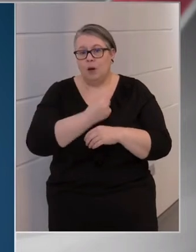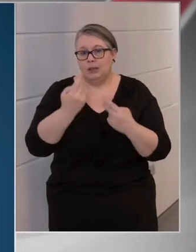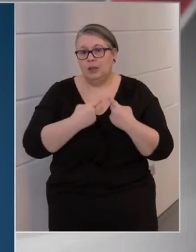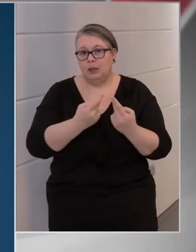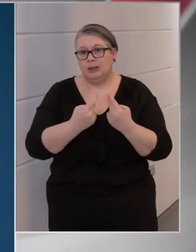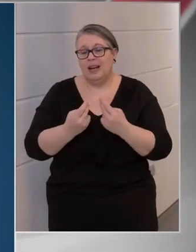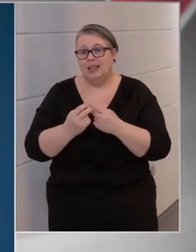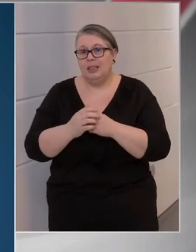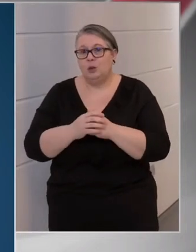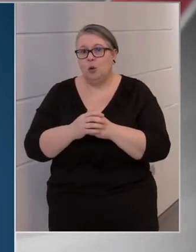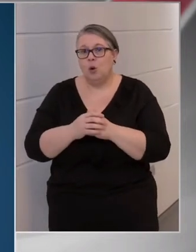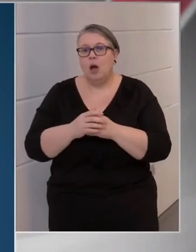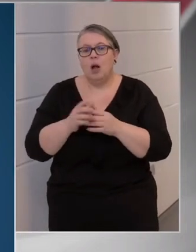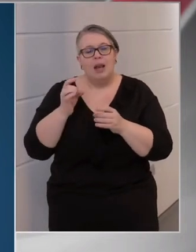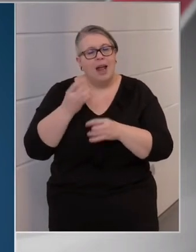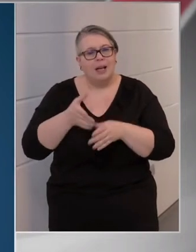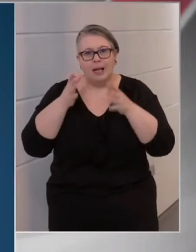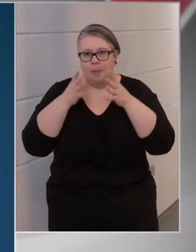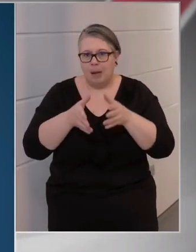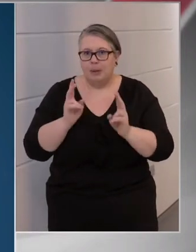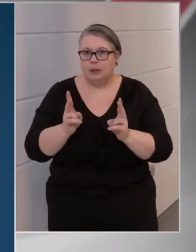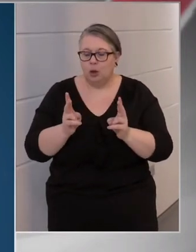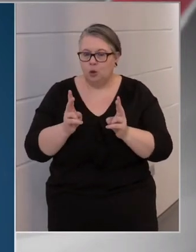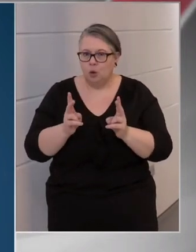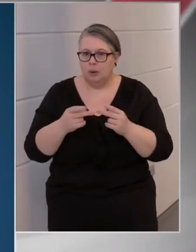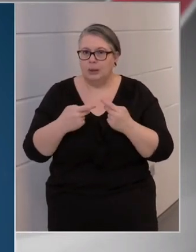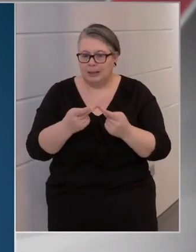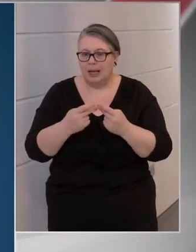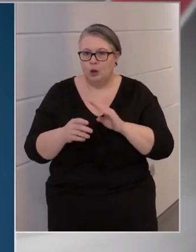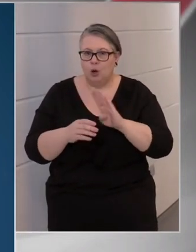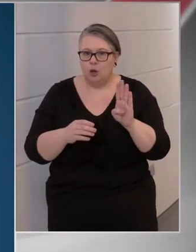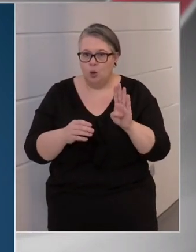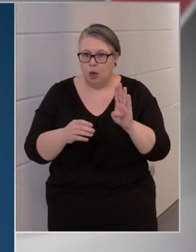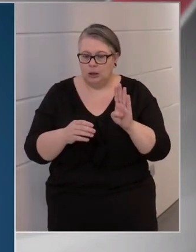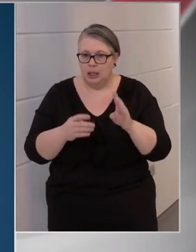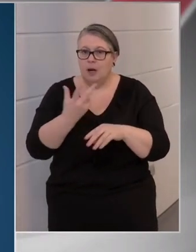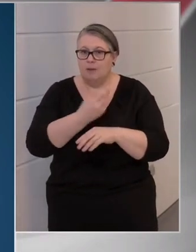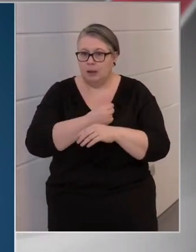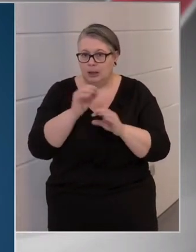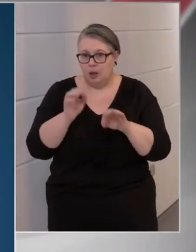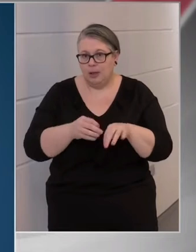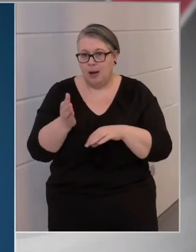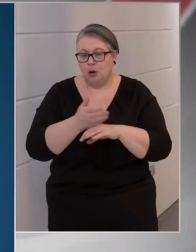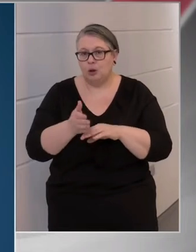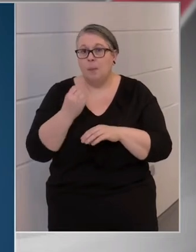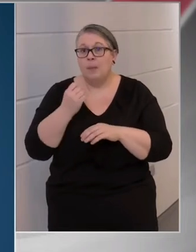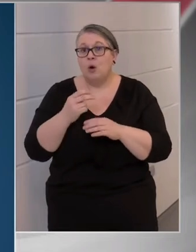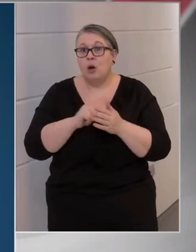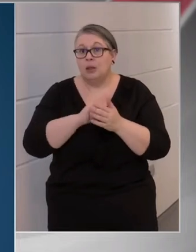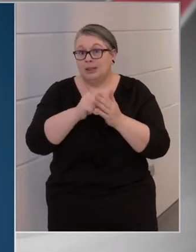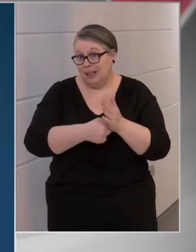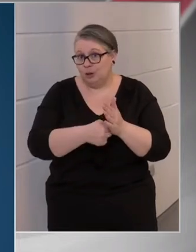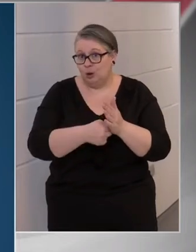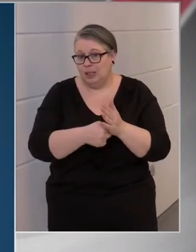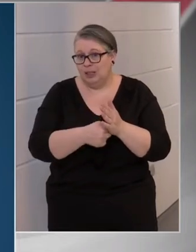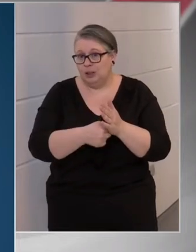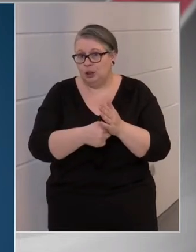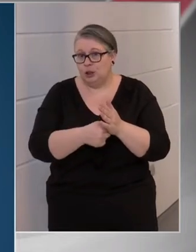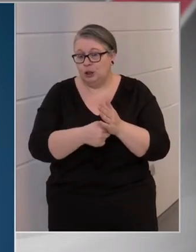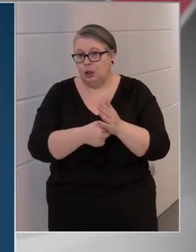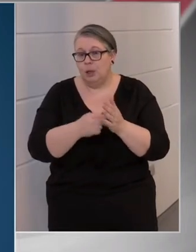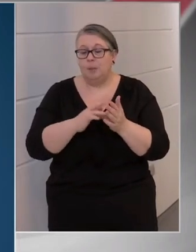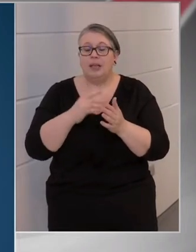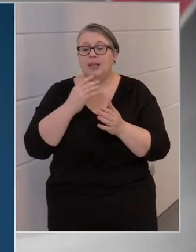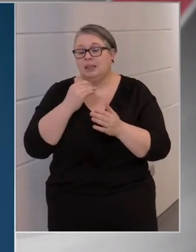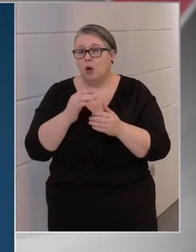szállító, és a legmegbízhatóbb szállító a nyugati vakcinát gyártók közül, mikor kötött szerződést, mondjuk